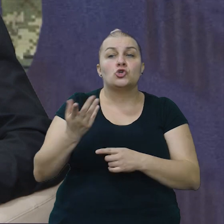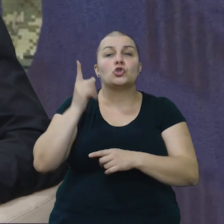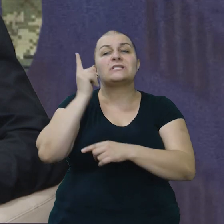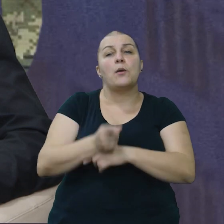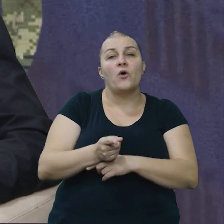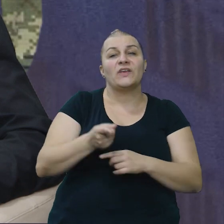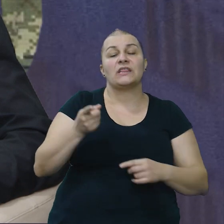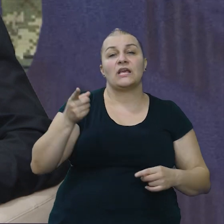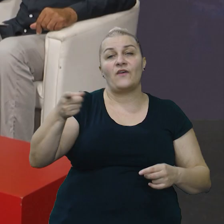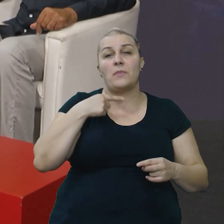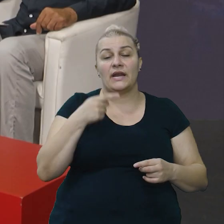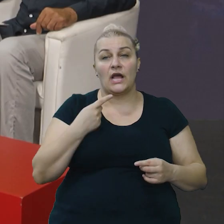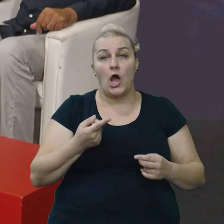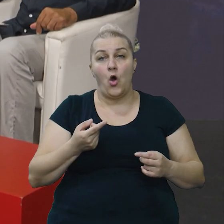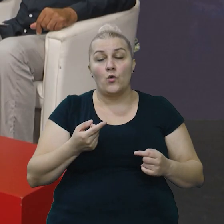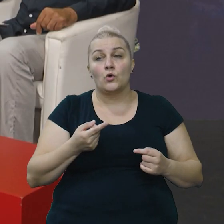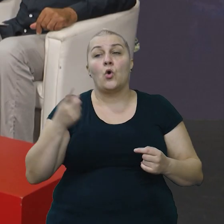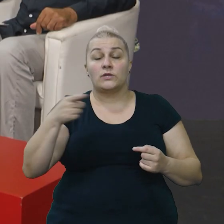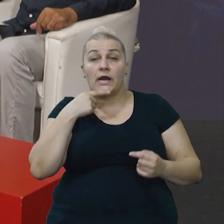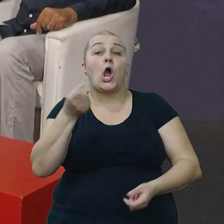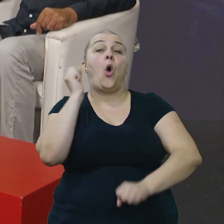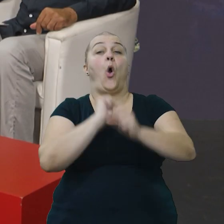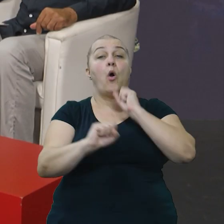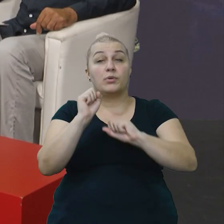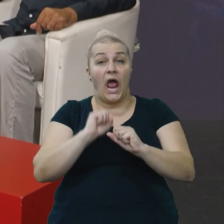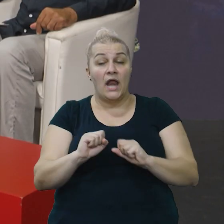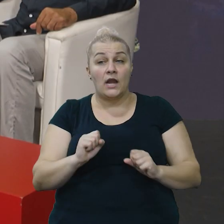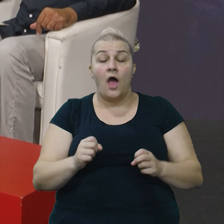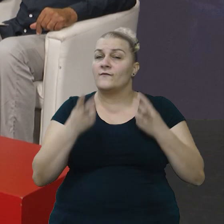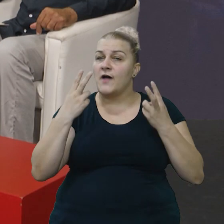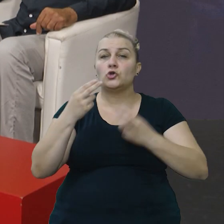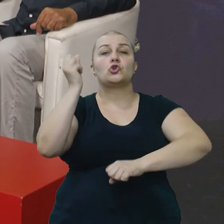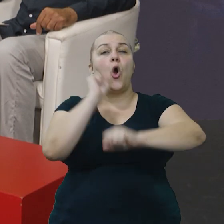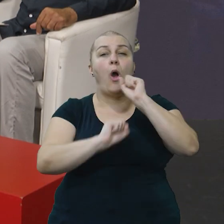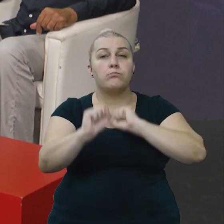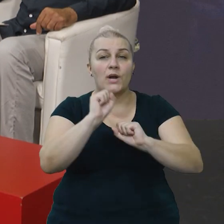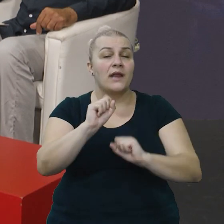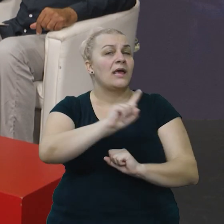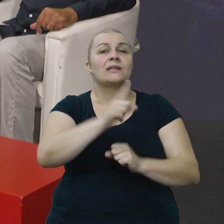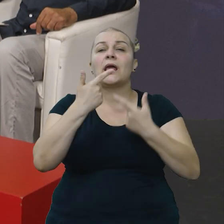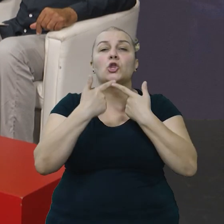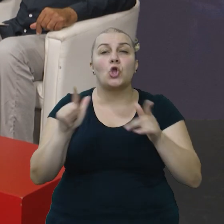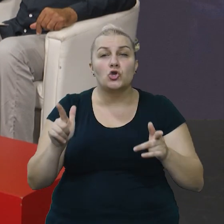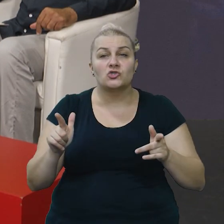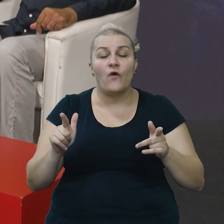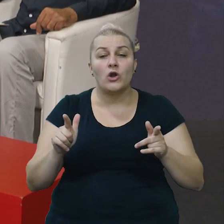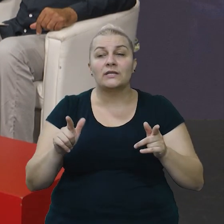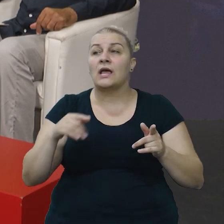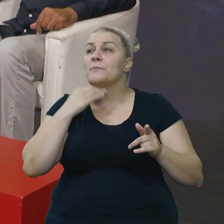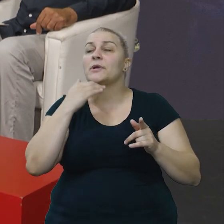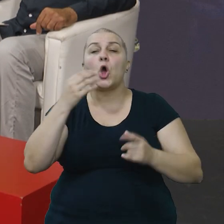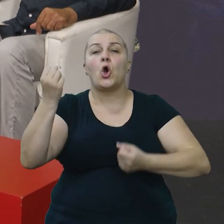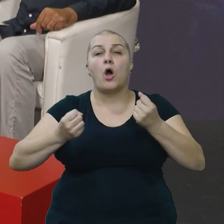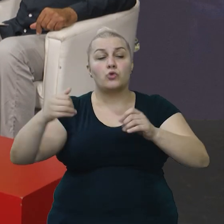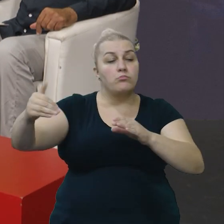pojednik postaje sinj? Rekao je obrana. Isključivo obrana ne dozvoliti da prođe ni jedno